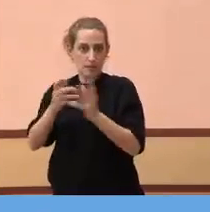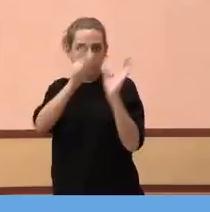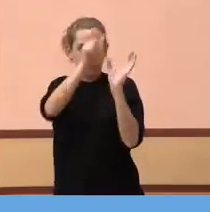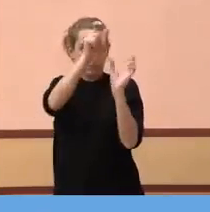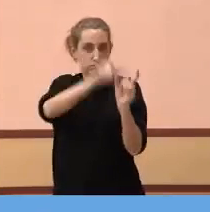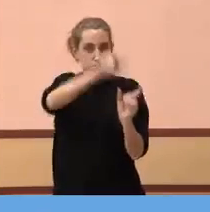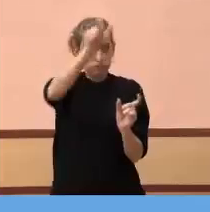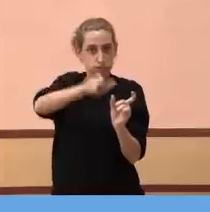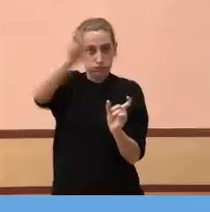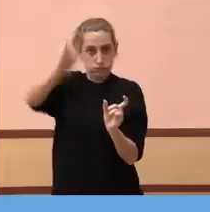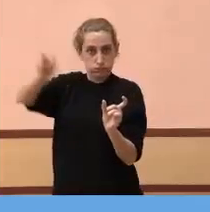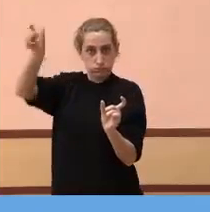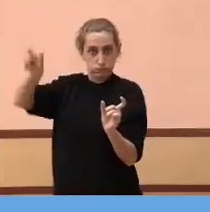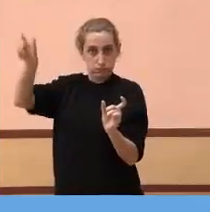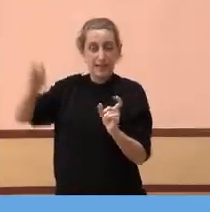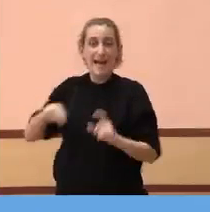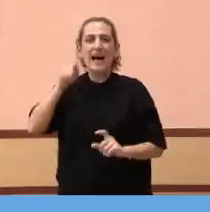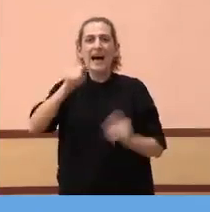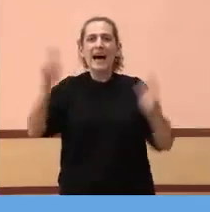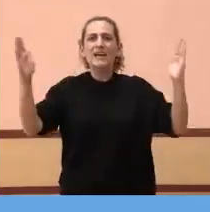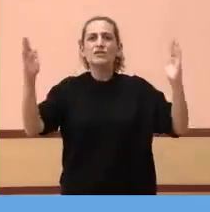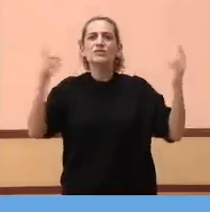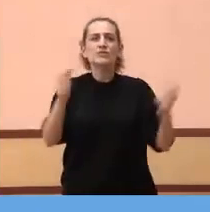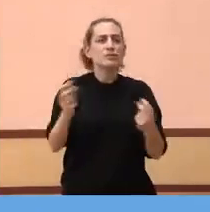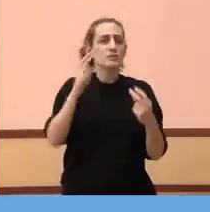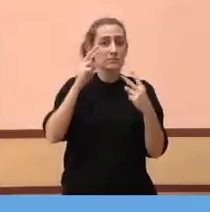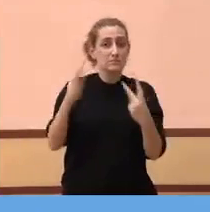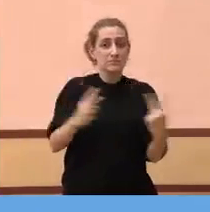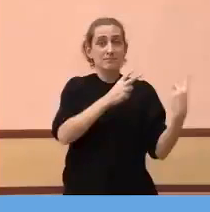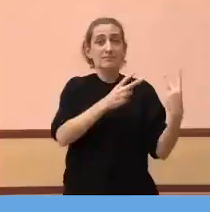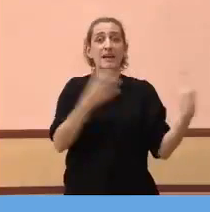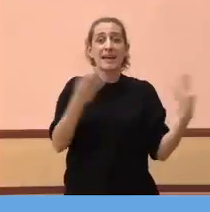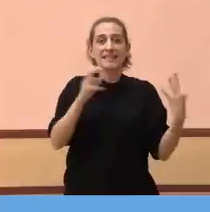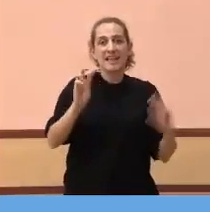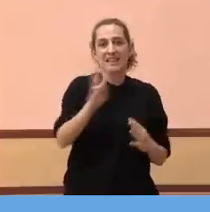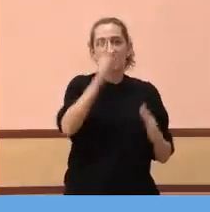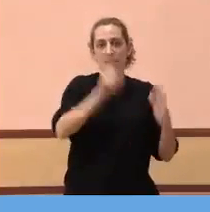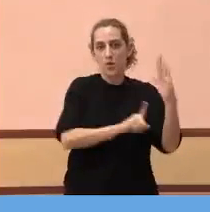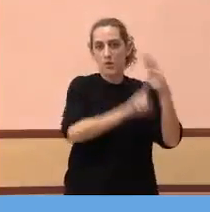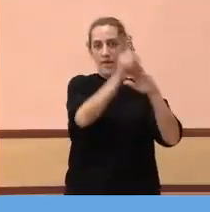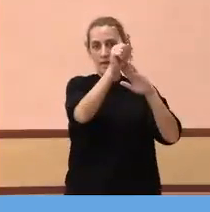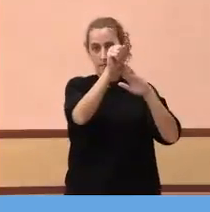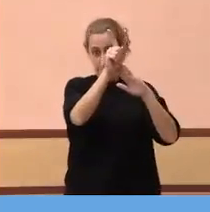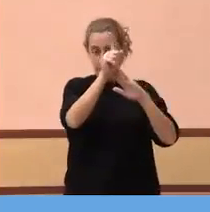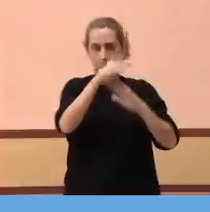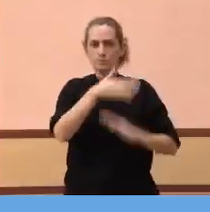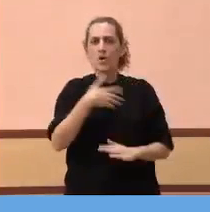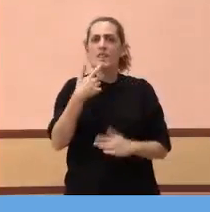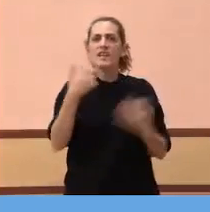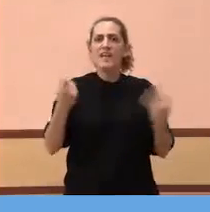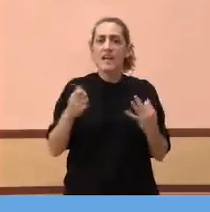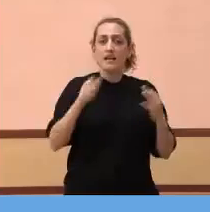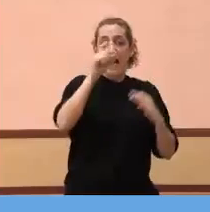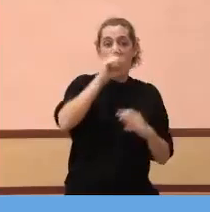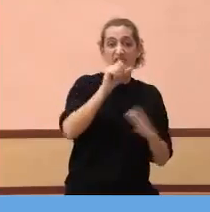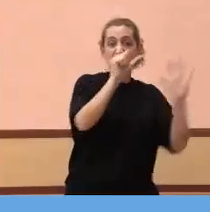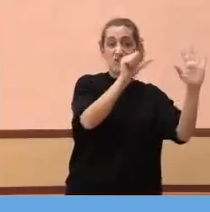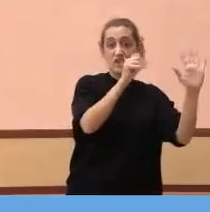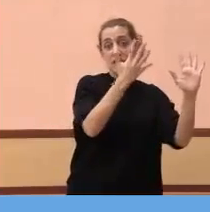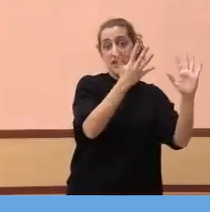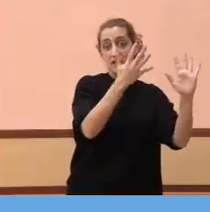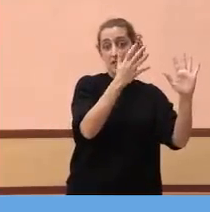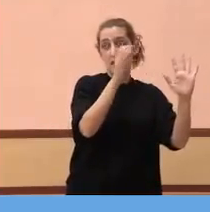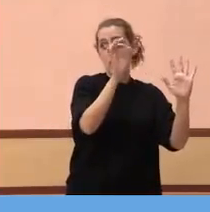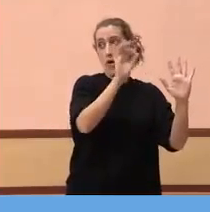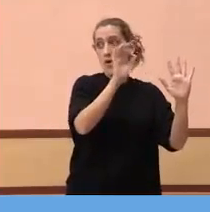que s'ha produït en la tercera onada. Això vol dir que de 65 a 74 anys, o de